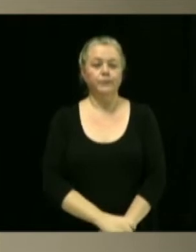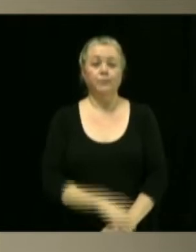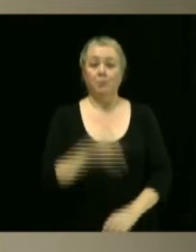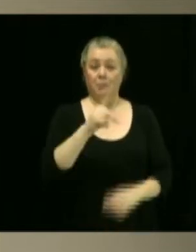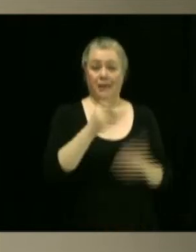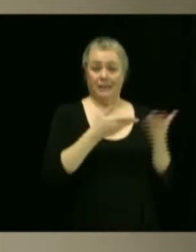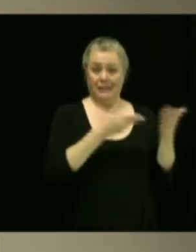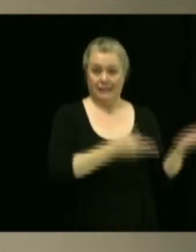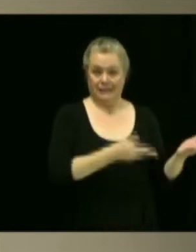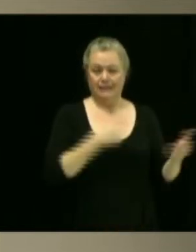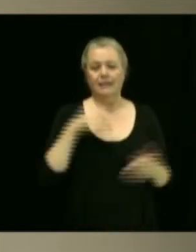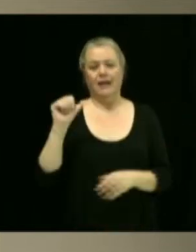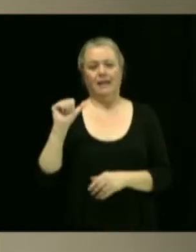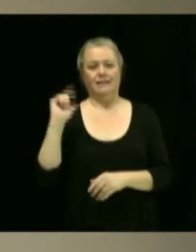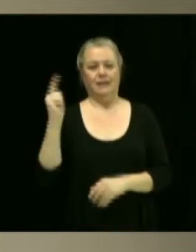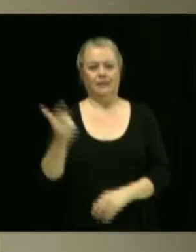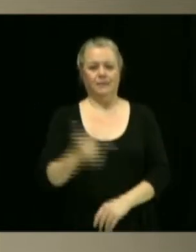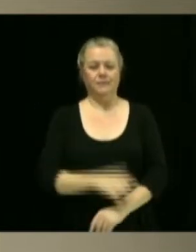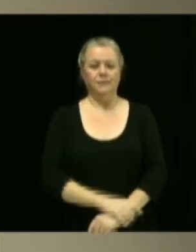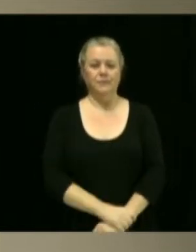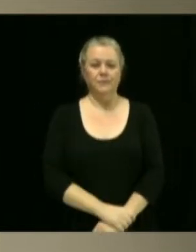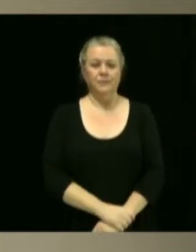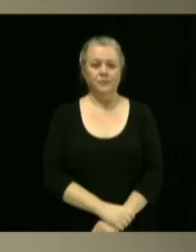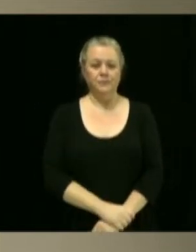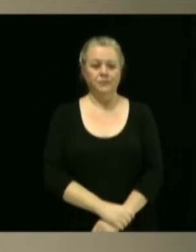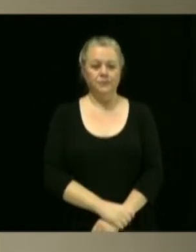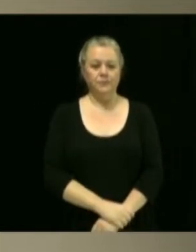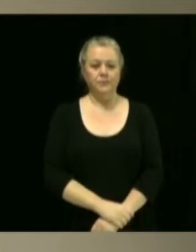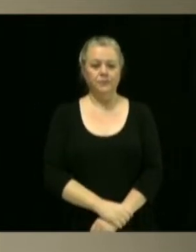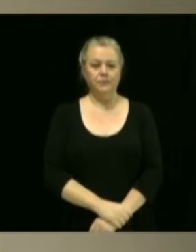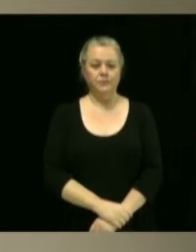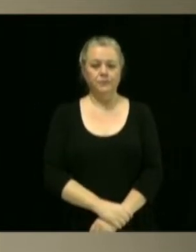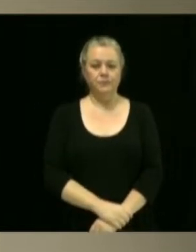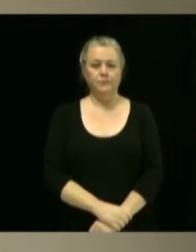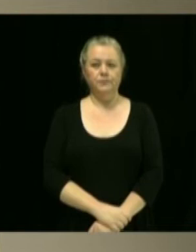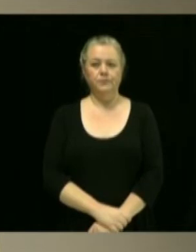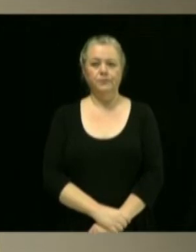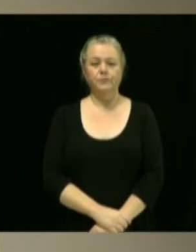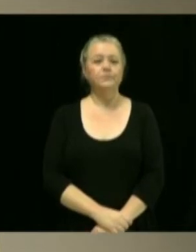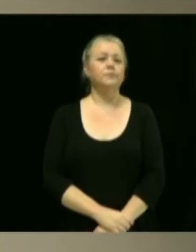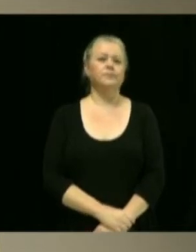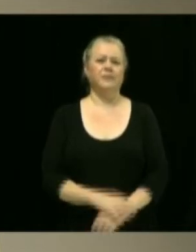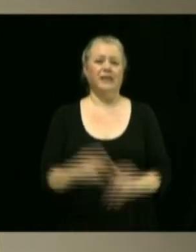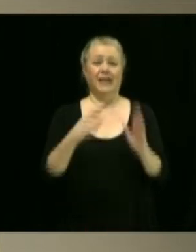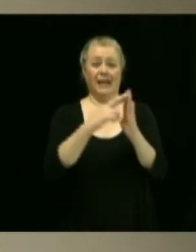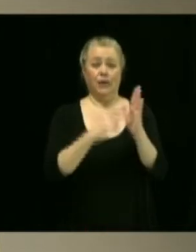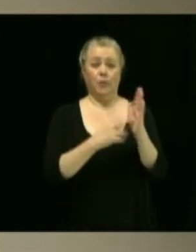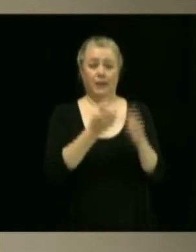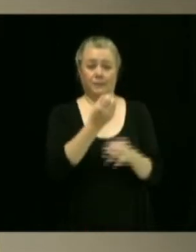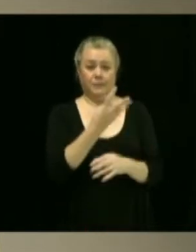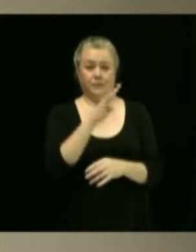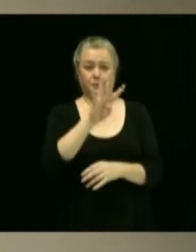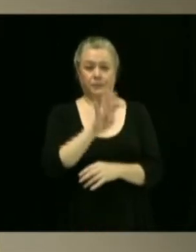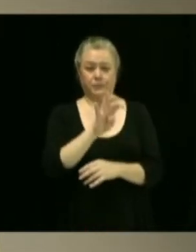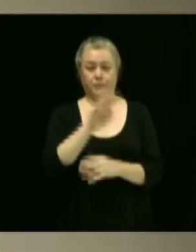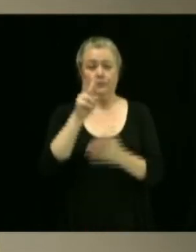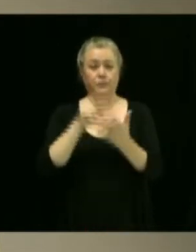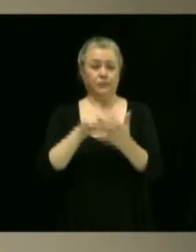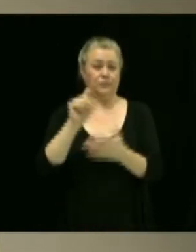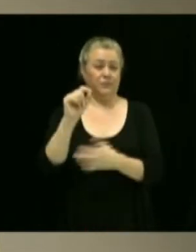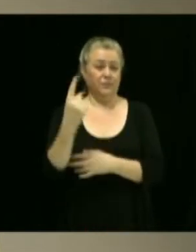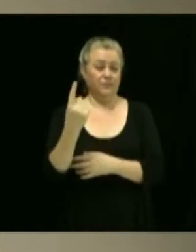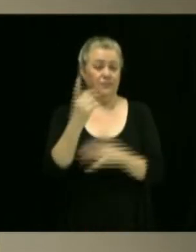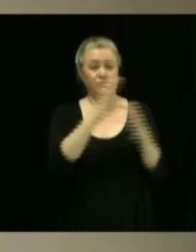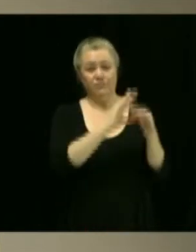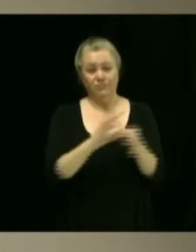Patrick Alexandre. Merci. Adoption du règlement 1440-2021 relatif aux services de